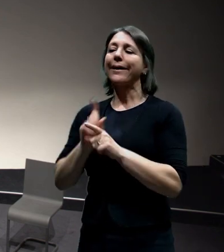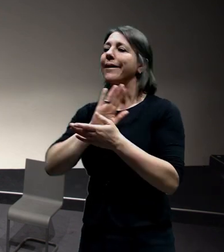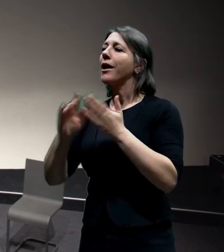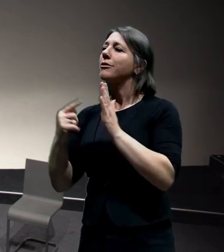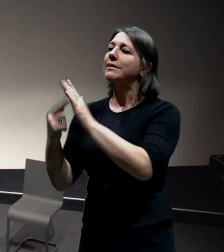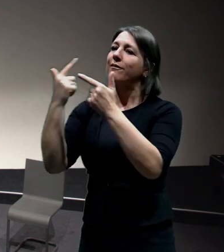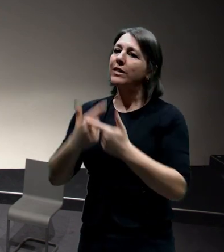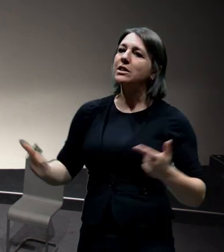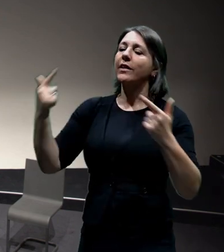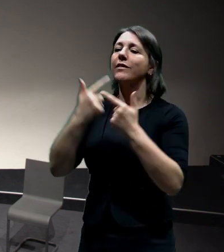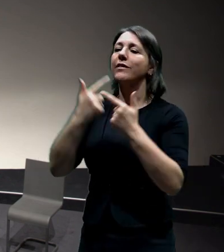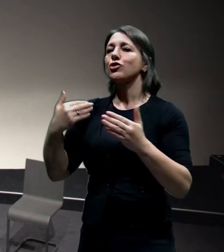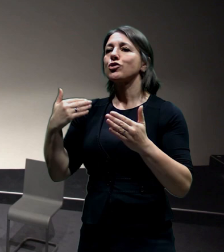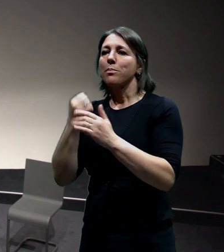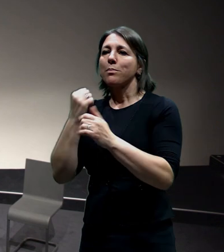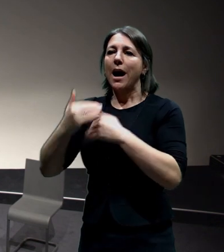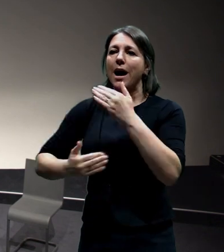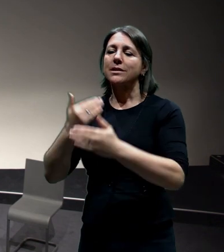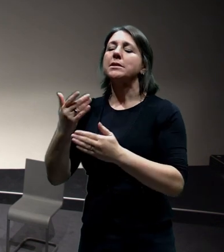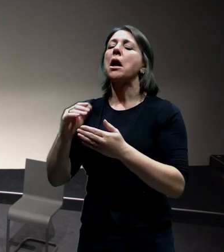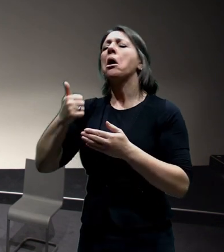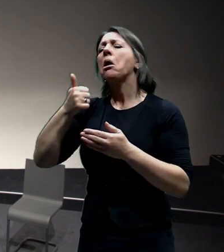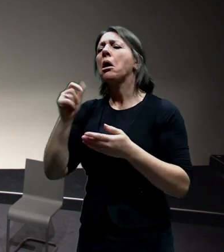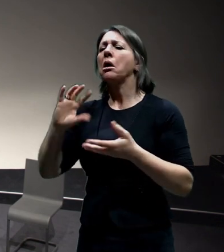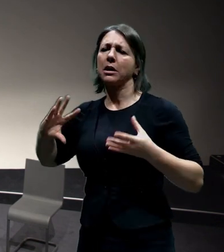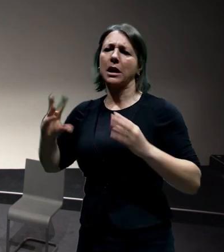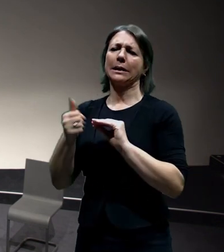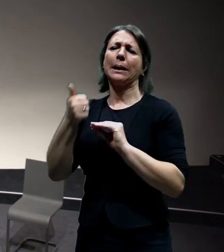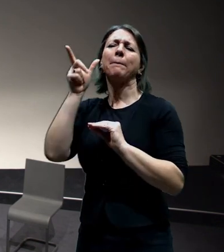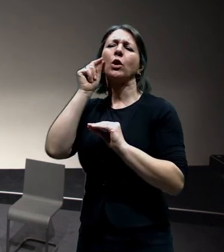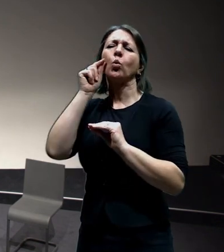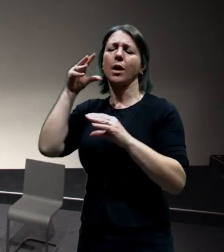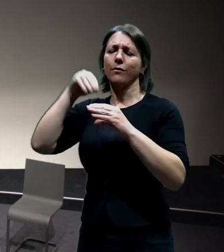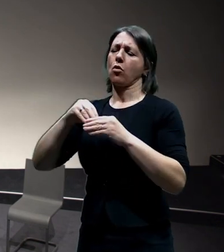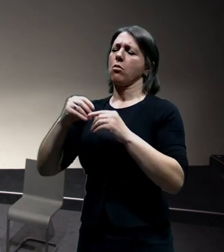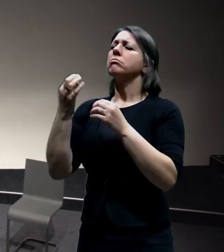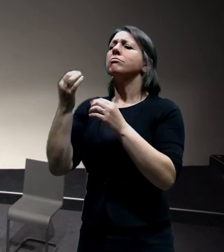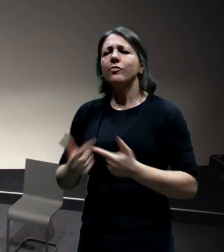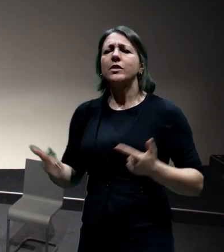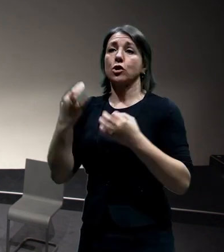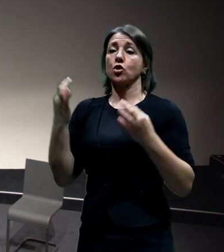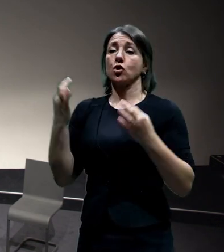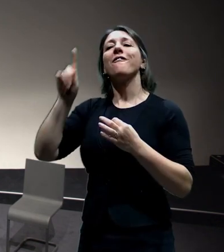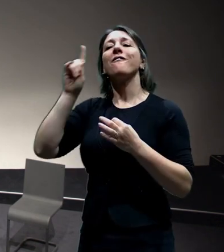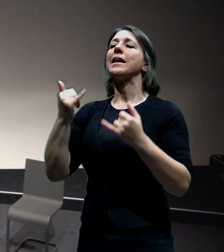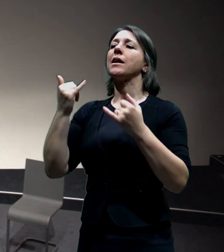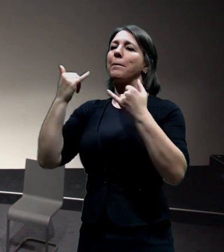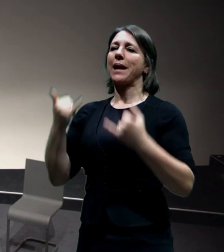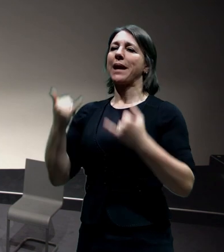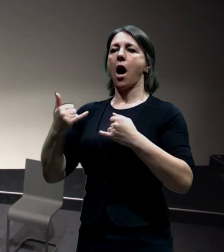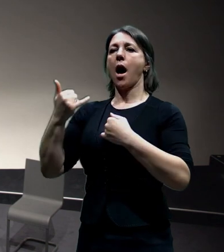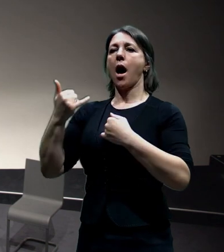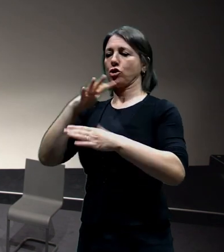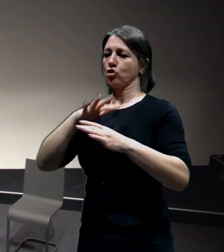Tak jsem chtěl úplně v krátce minutě upozornit na to, že celé to město je nějaký organismus. Tak jestli si